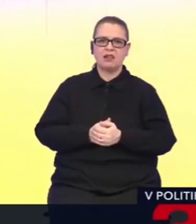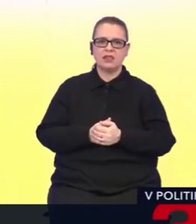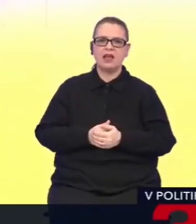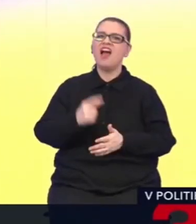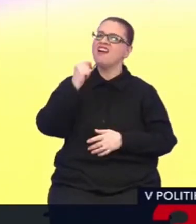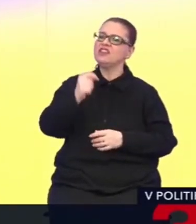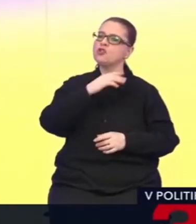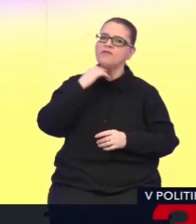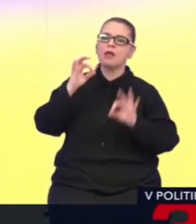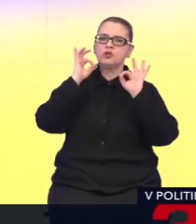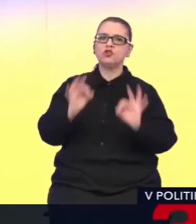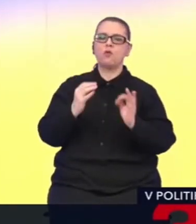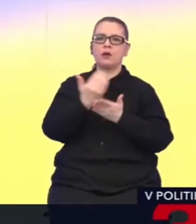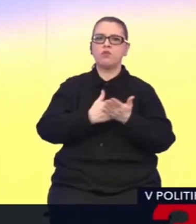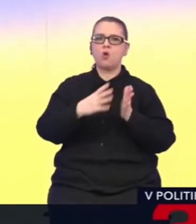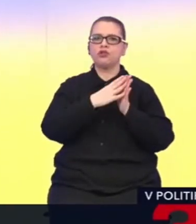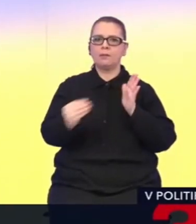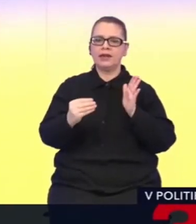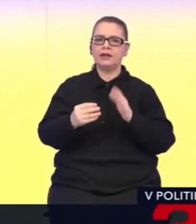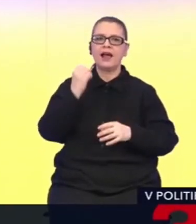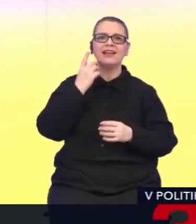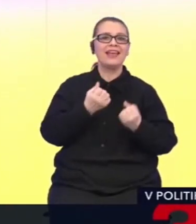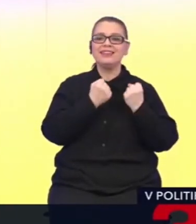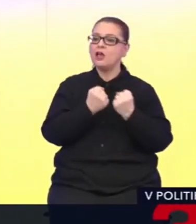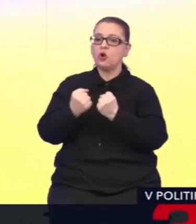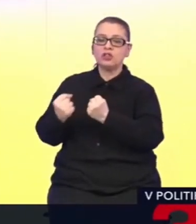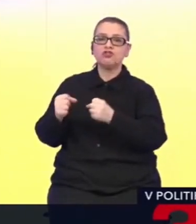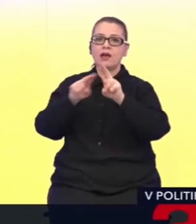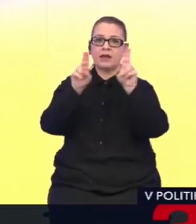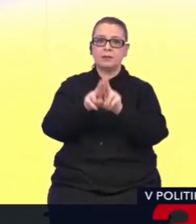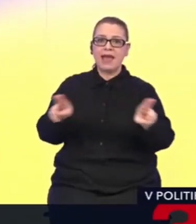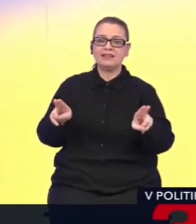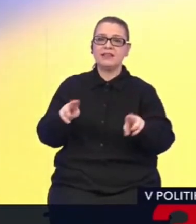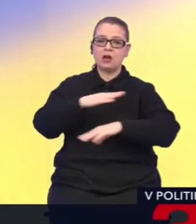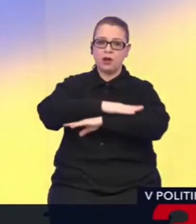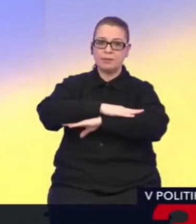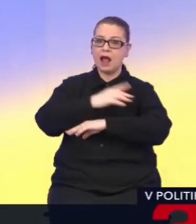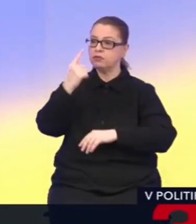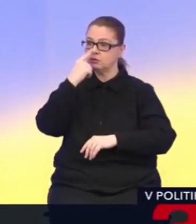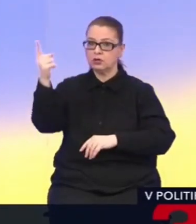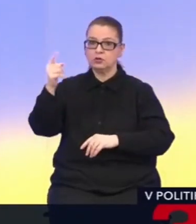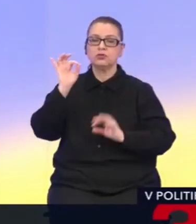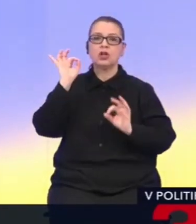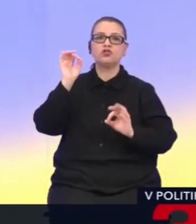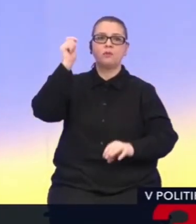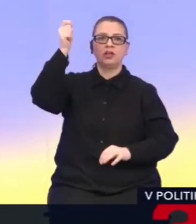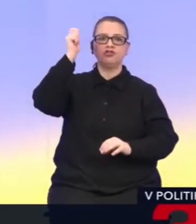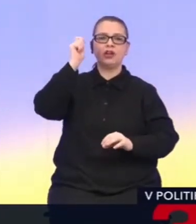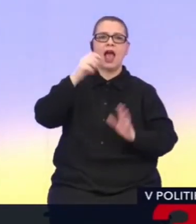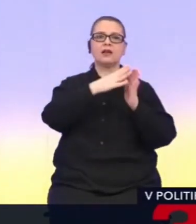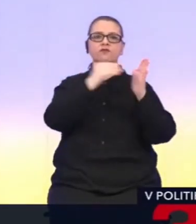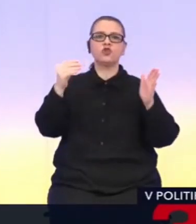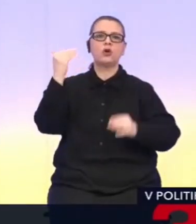veľmi dobre použil príklad, že čo sa týka nedodržávania medzinárodného práva Ruská federácia len dobrým žiakom Spojených štátov